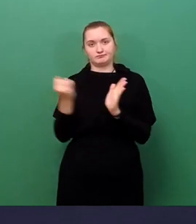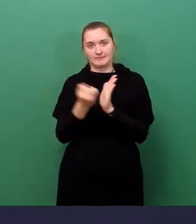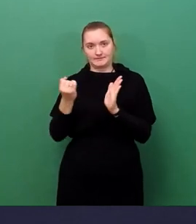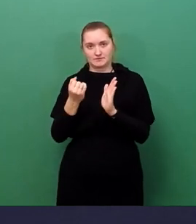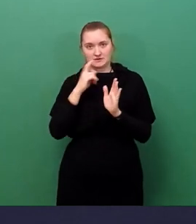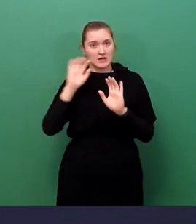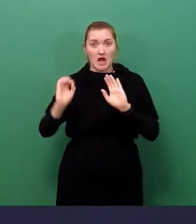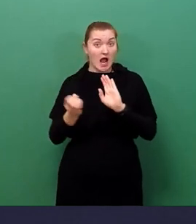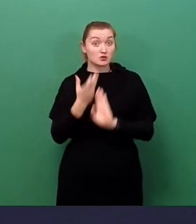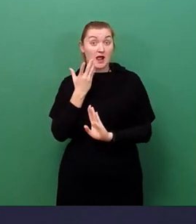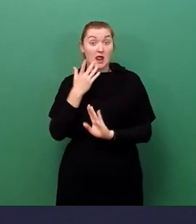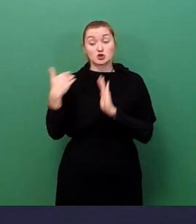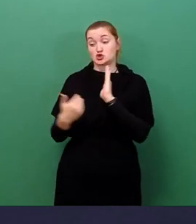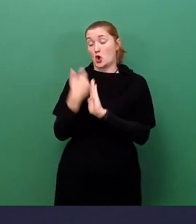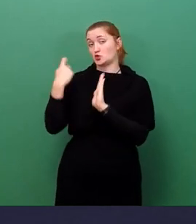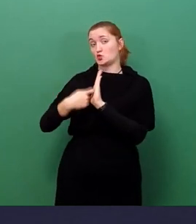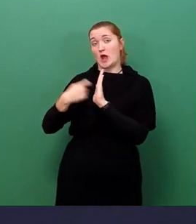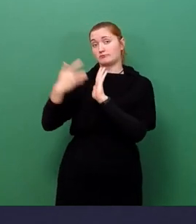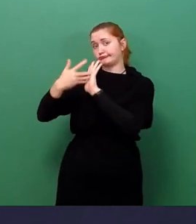Verkehrswertgutachtens erforderlich.